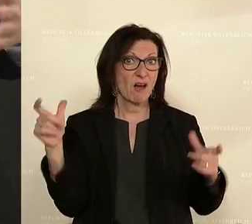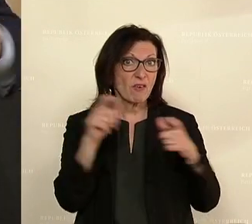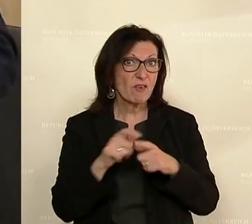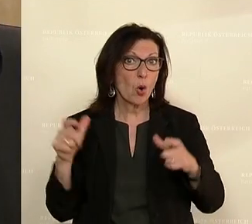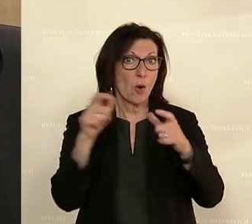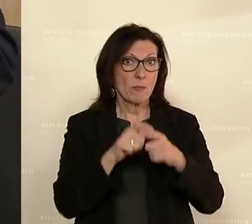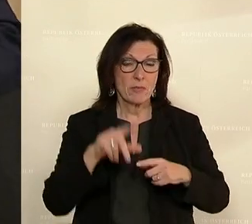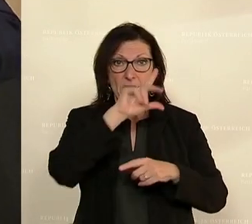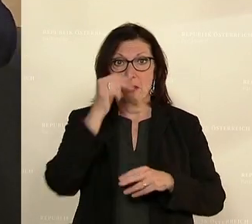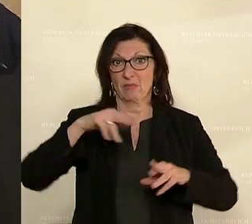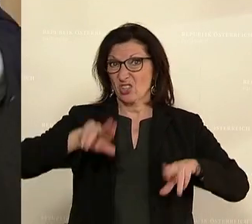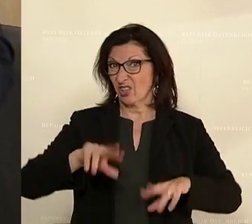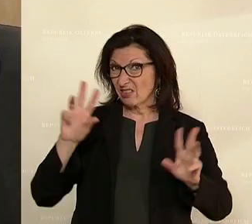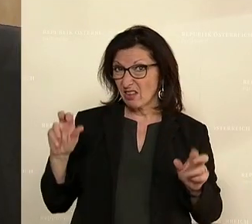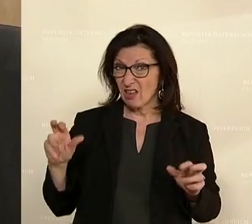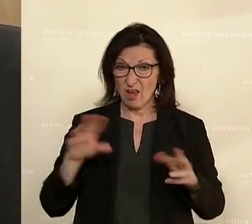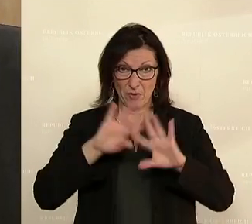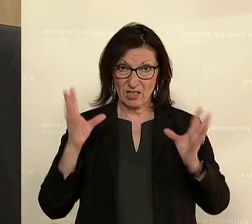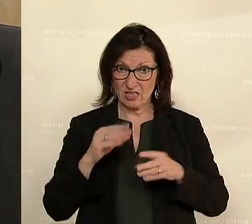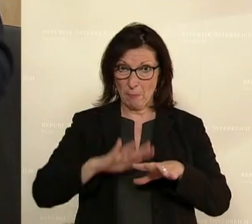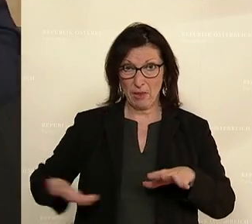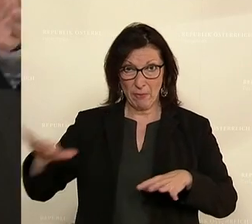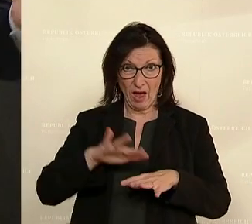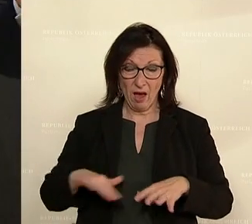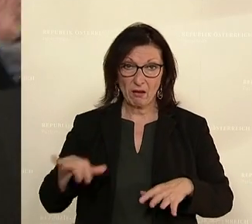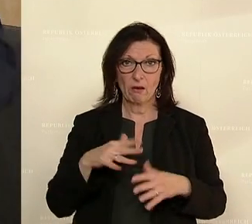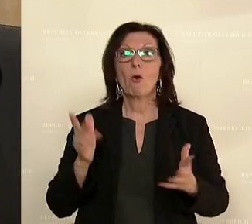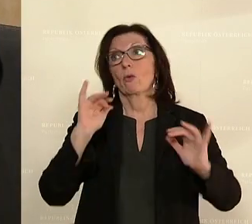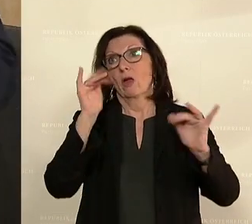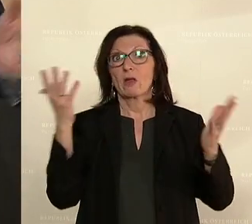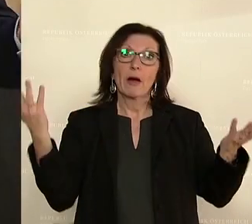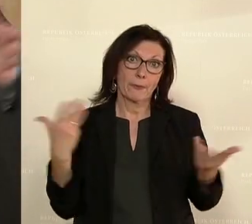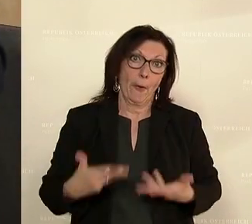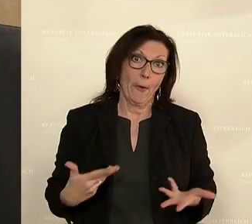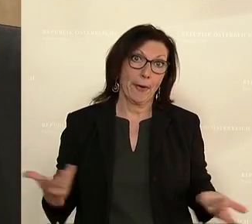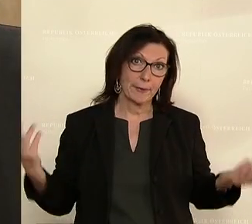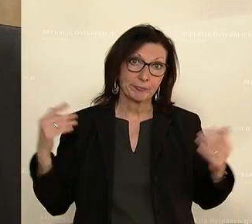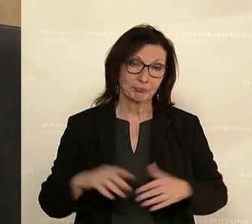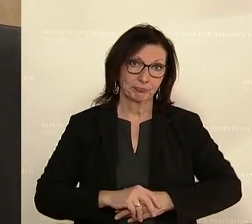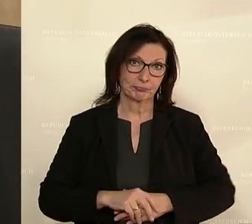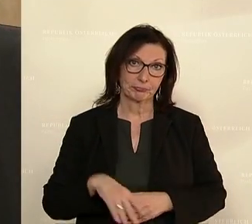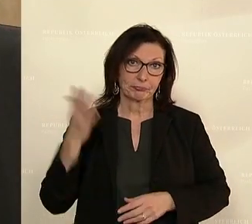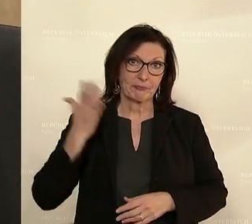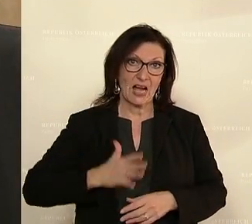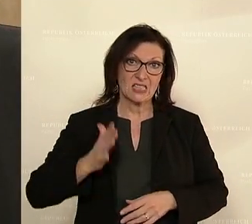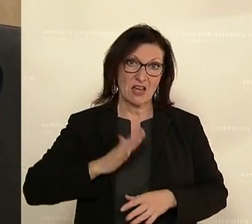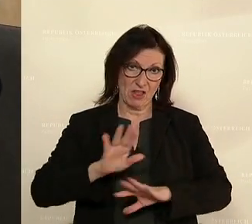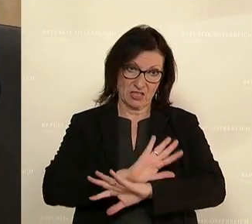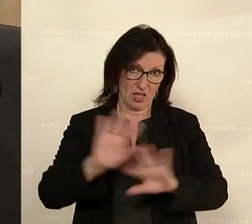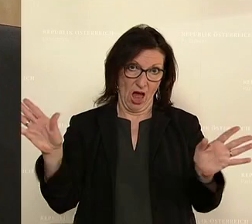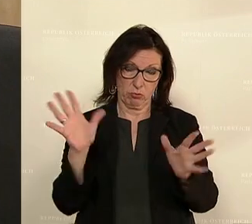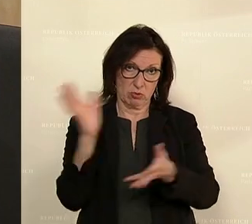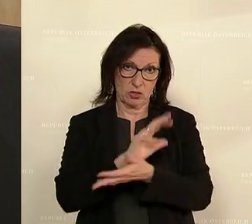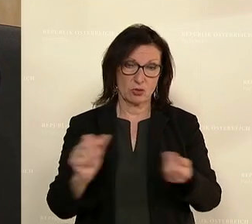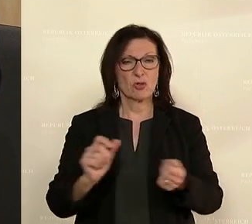die ganze auch menschenrechtliche Thematik in der gesamten Region. Und ja, dieses Jahr der Zivilisationsbruch. Und es ist schon